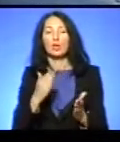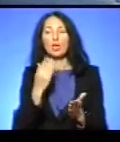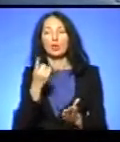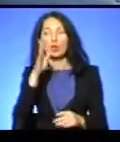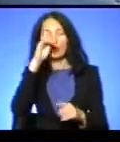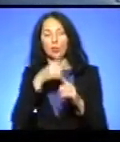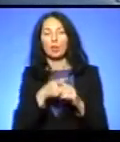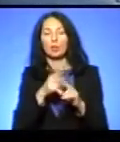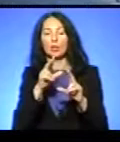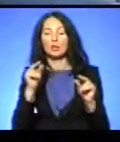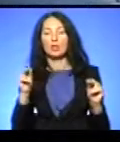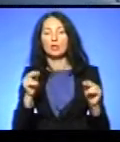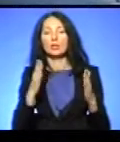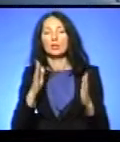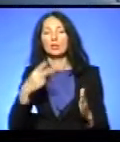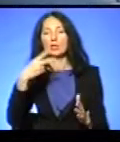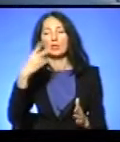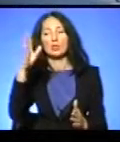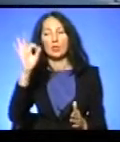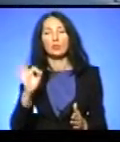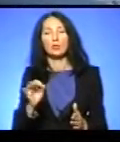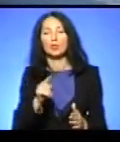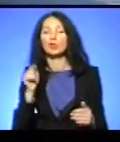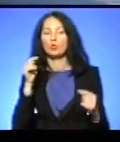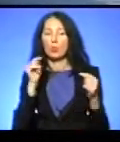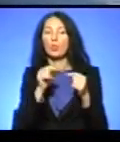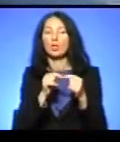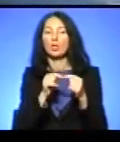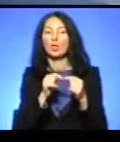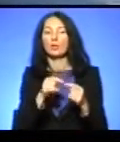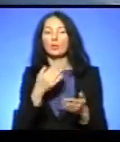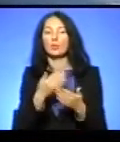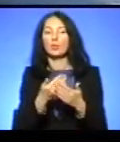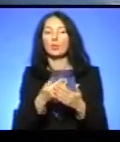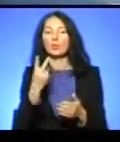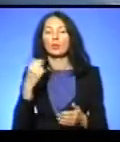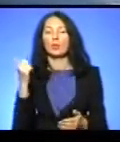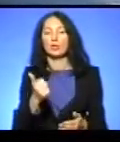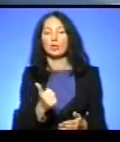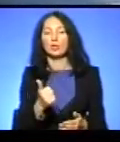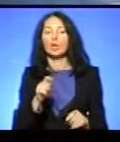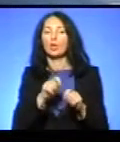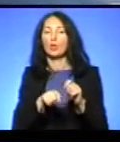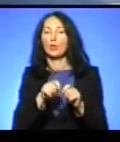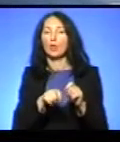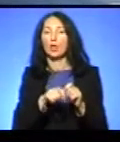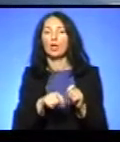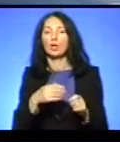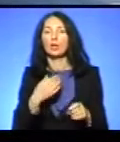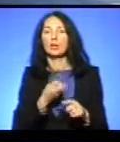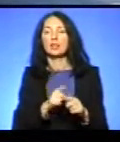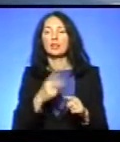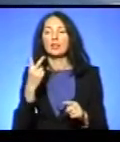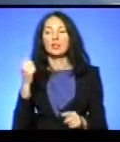що він підійде, це всього лише 25%. І приблизно два тижні йшла перевірка, і ми за цих два